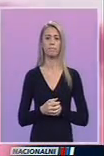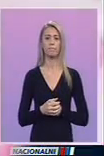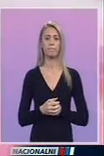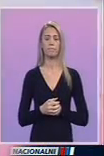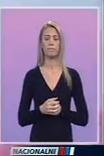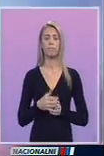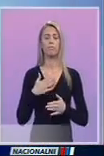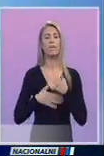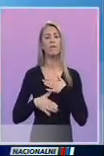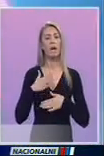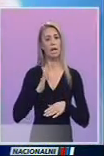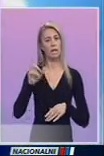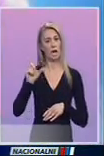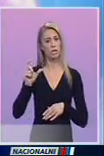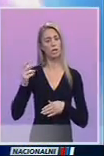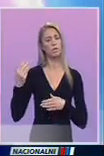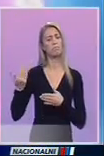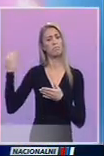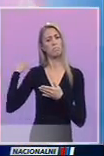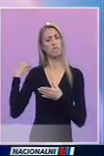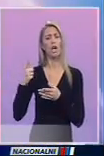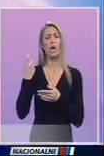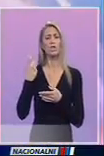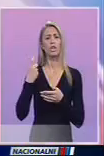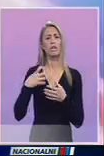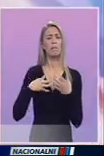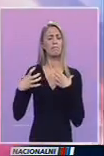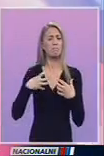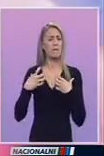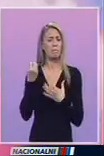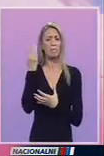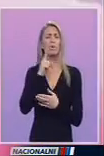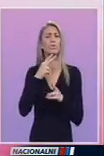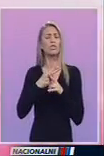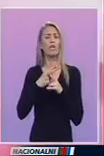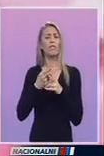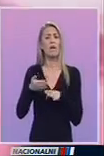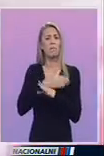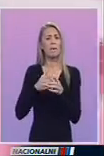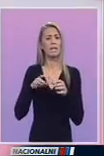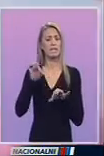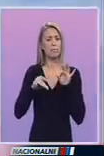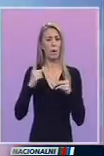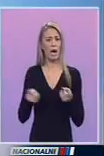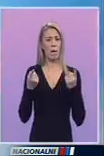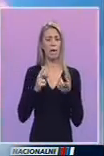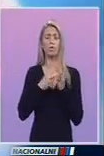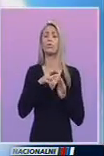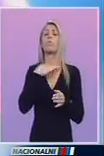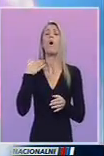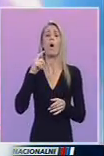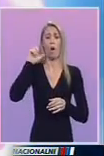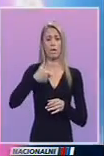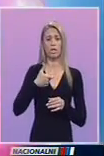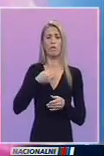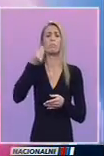Dragi građani, za nama je još jedan teatar absurda koji zovemo predizborna kampanja. Političari su mnogo obećavali, pričali bajke, mi